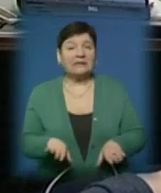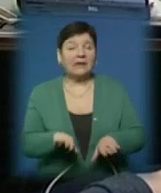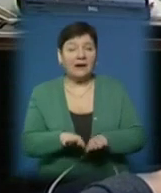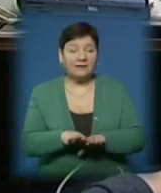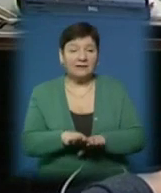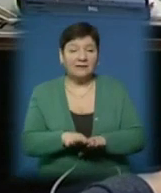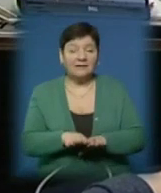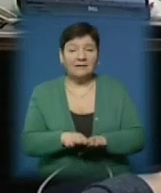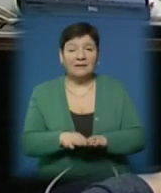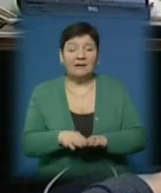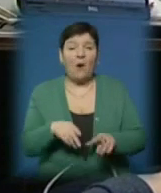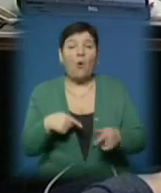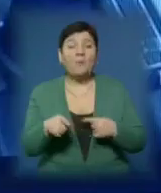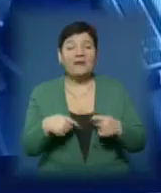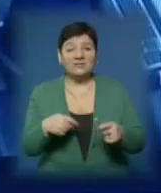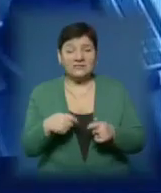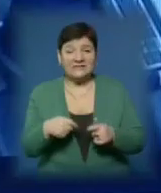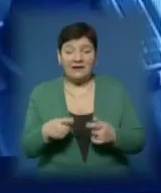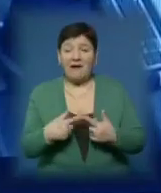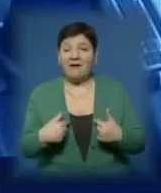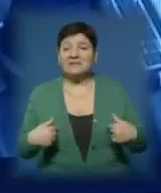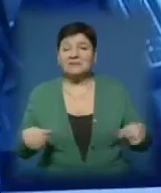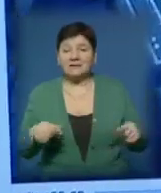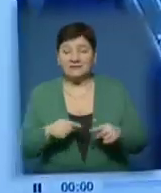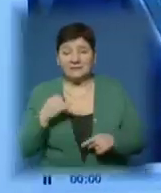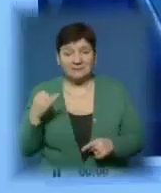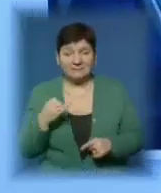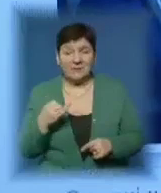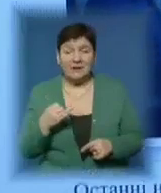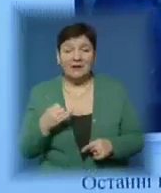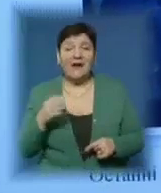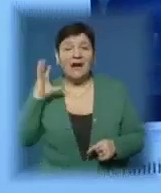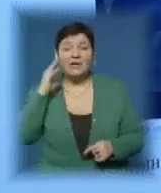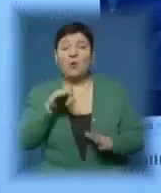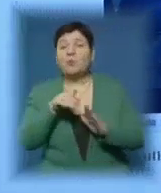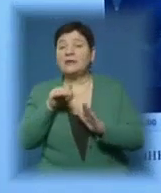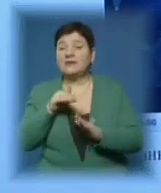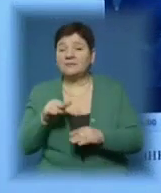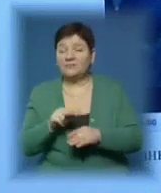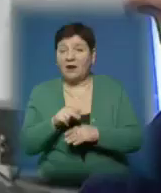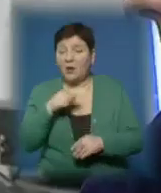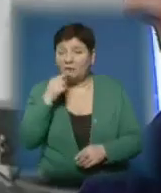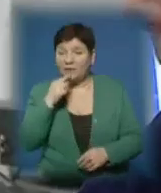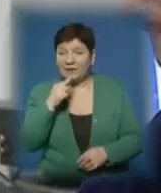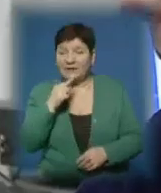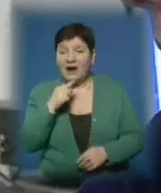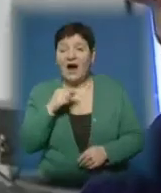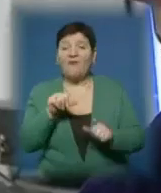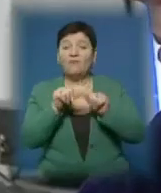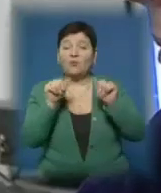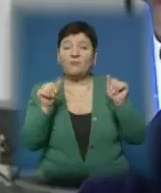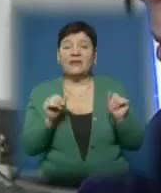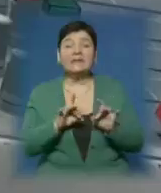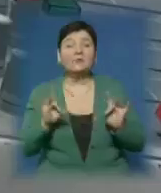коммерчески заінтересованних радіостанцій. Радіо покликане не лише розважати людей, зауважують творці ефіру, а й формувати